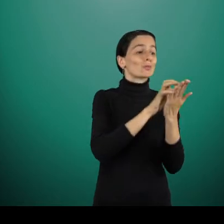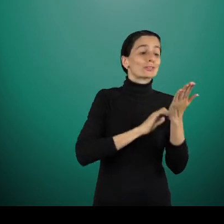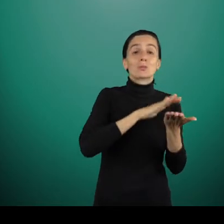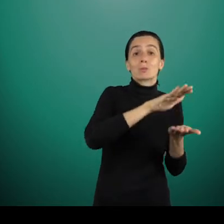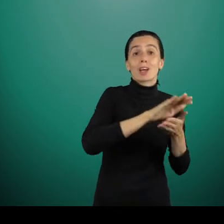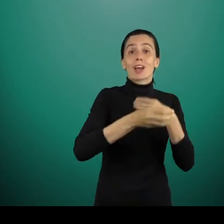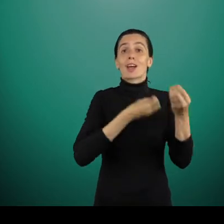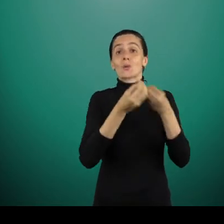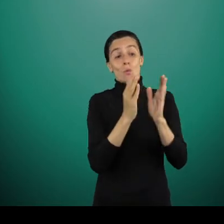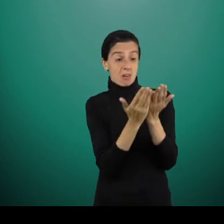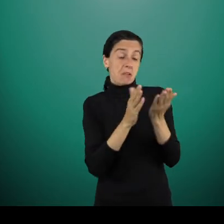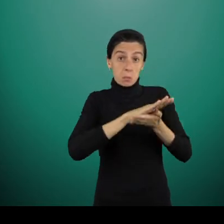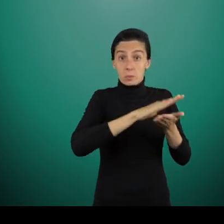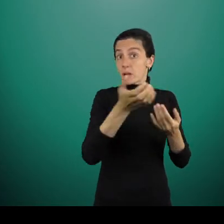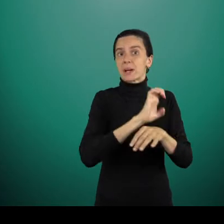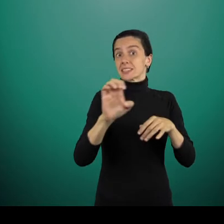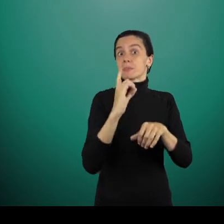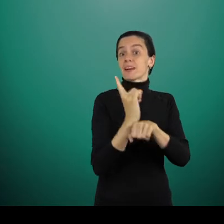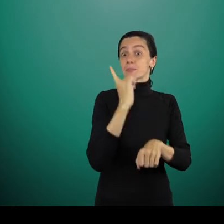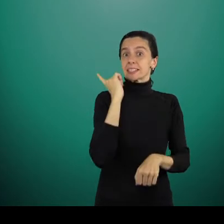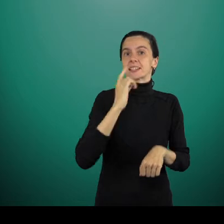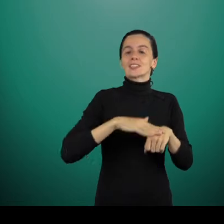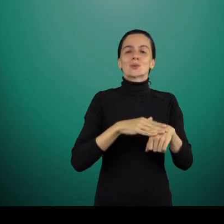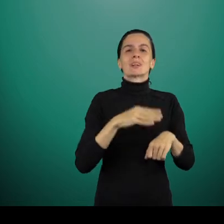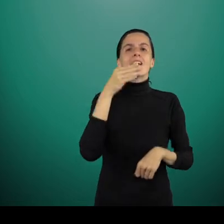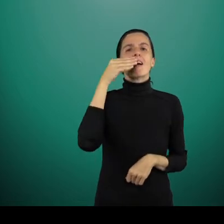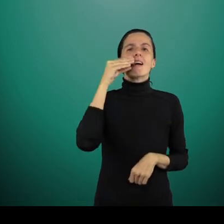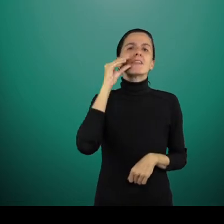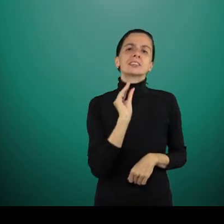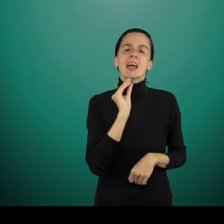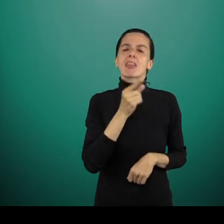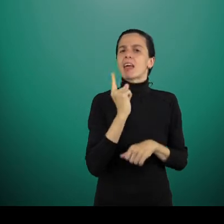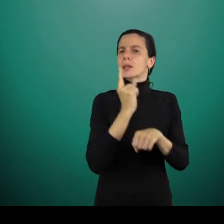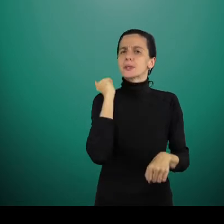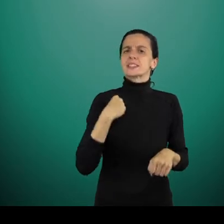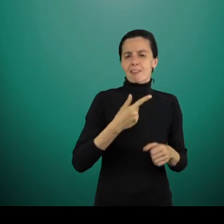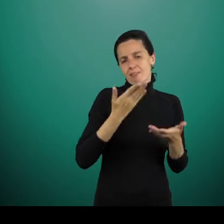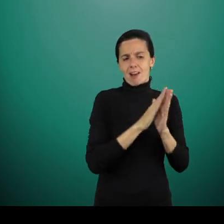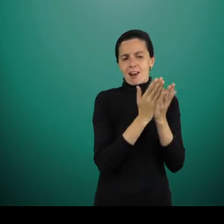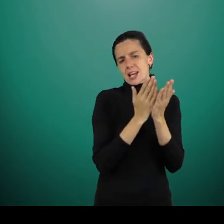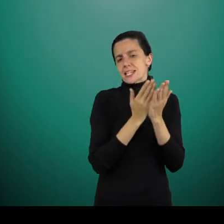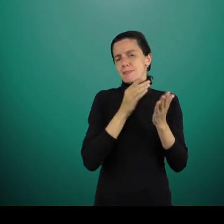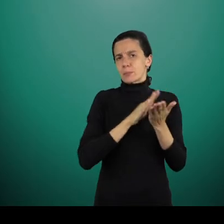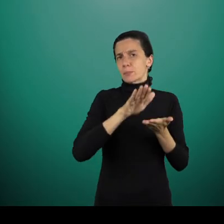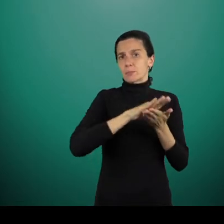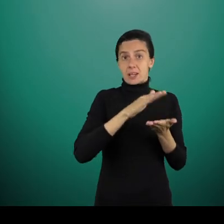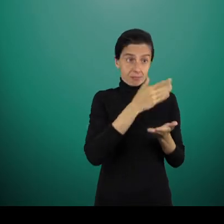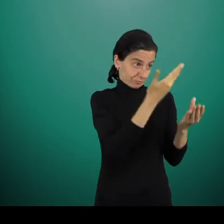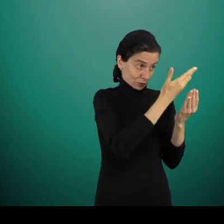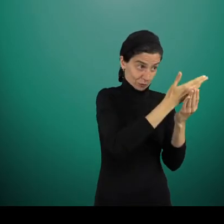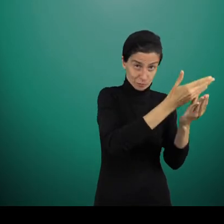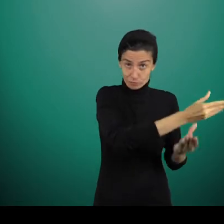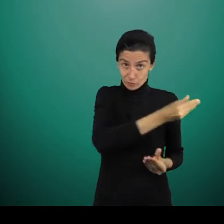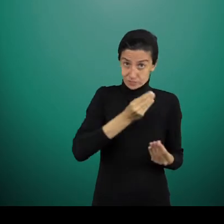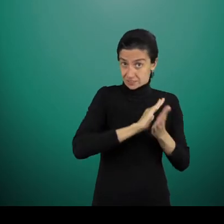pour publier des articles, pour publier des livres. Par exemple, on a publié un livre sur Henri Lafontaine l'année passée dans lequel on utilise directement ces